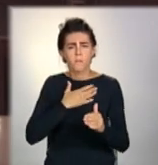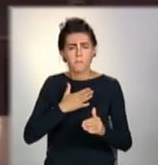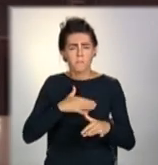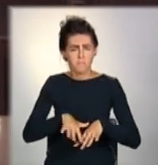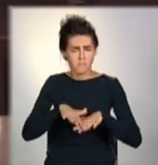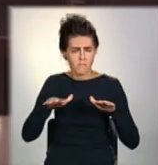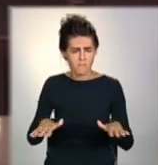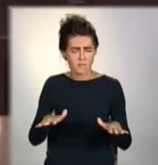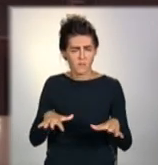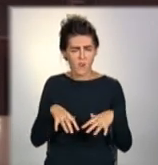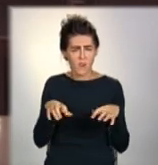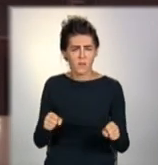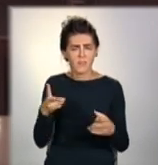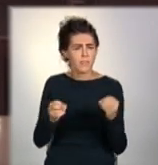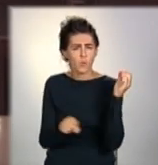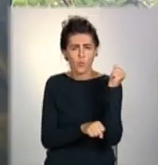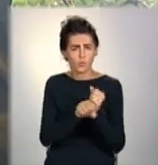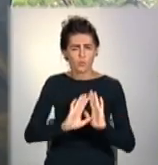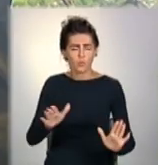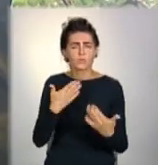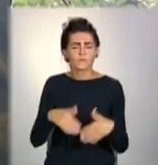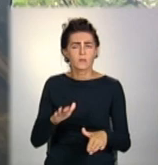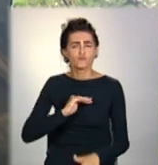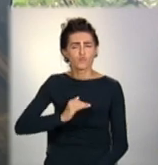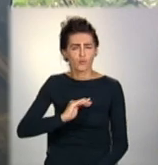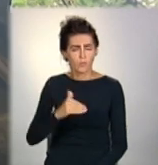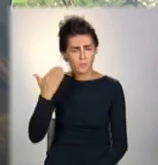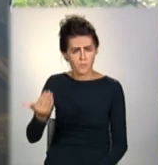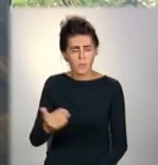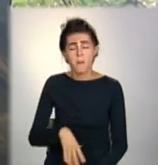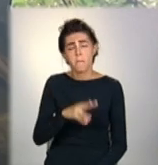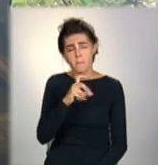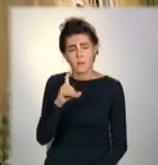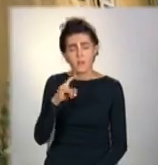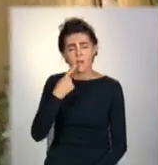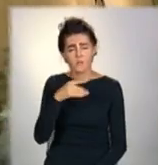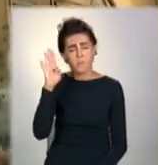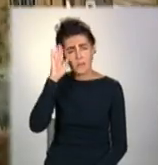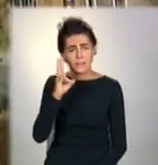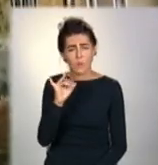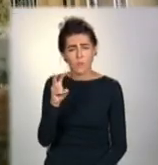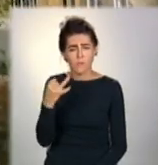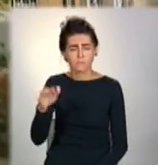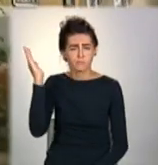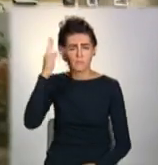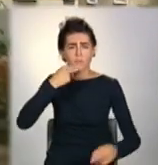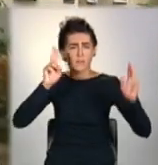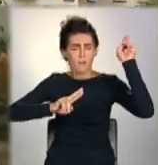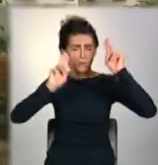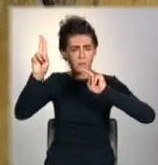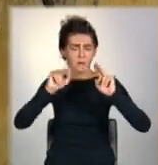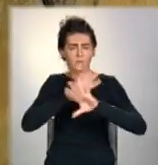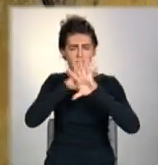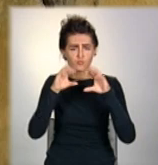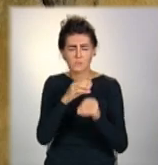належать. Це не комунальне житло, це приватне житло. Тож, за словами мера, пану Миколі, вочевидь, доведеться латати дірки у стелі